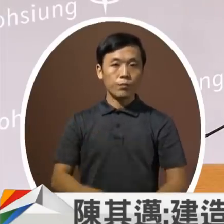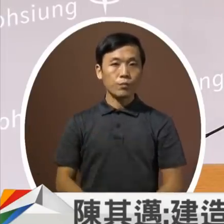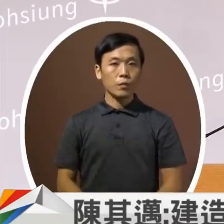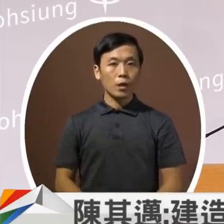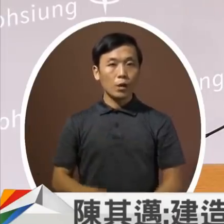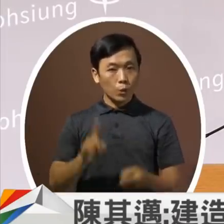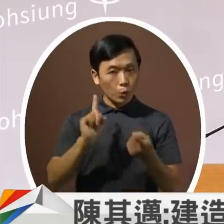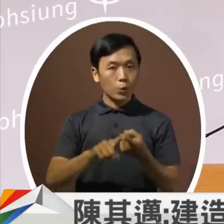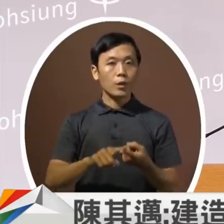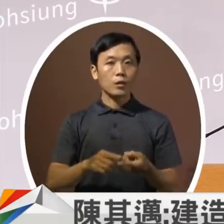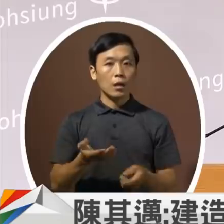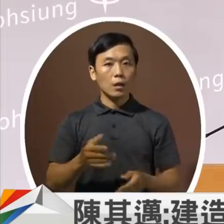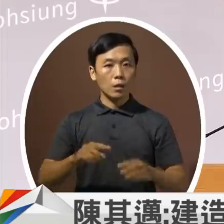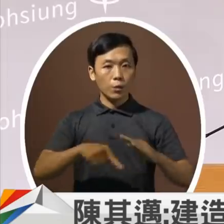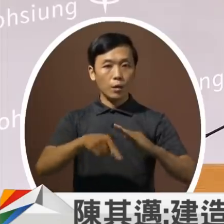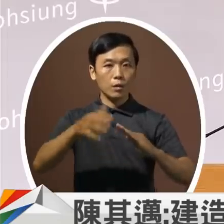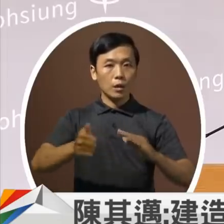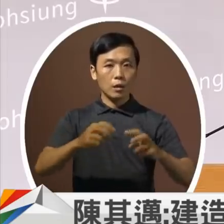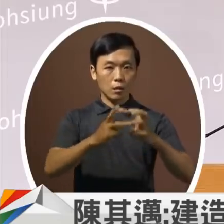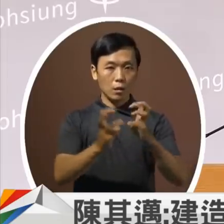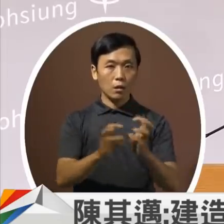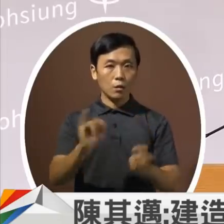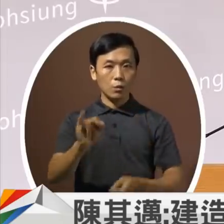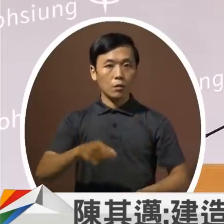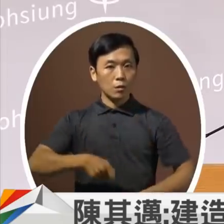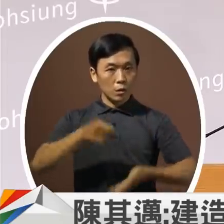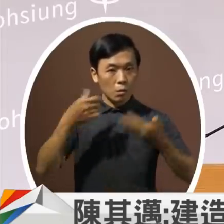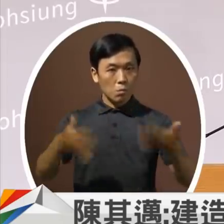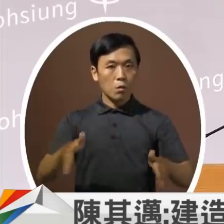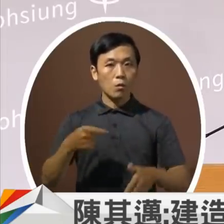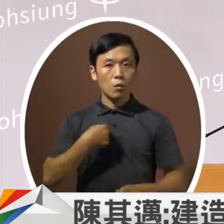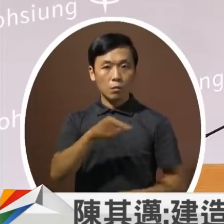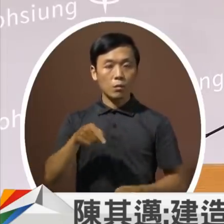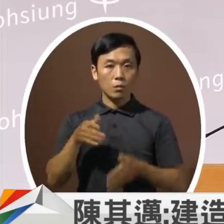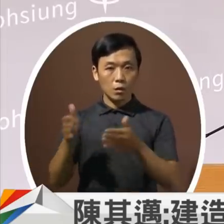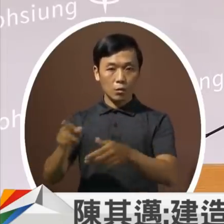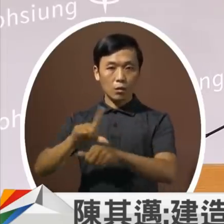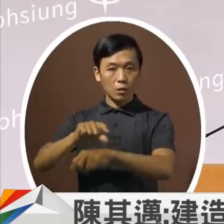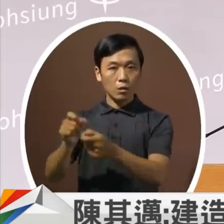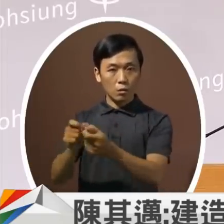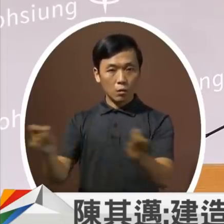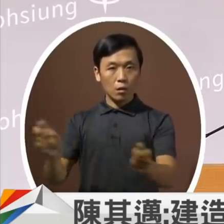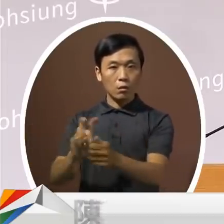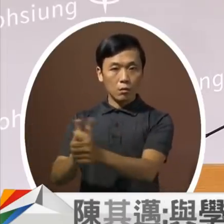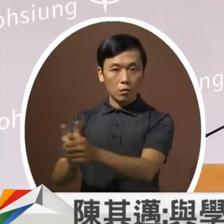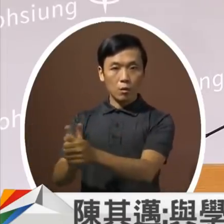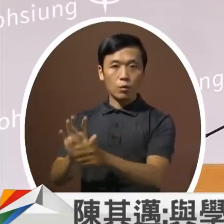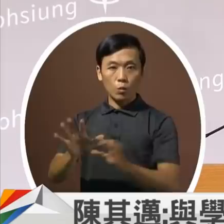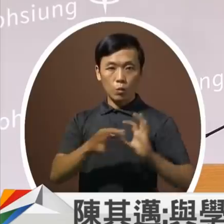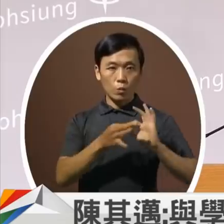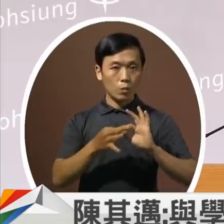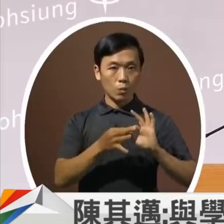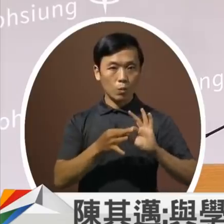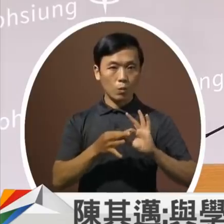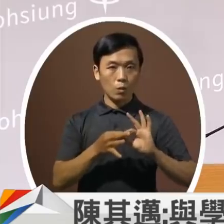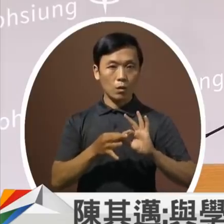没有错刚刚杨院长特别提到的我们怎么样让我们的长照的相关的